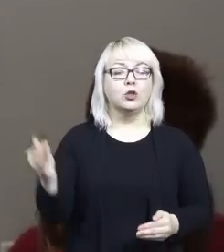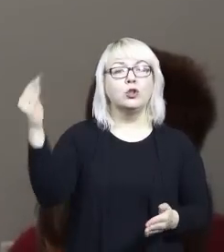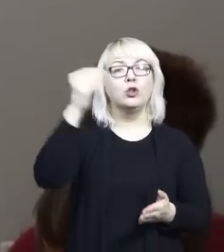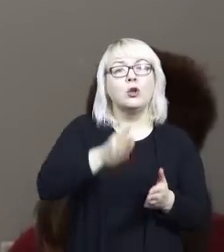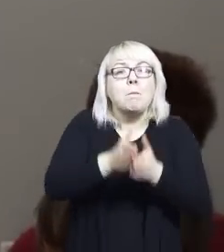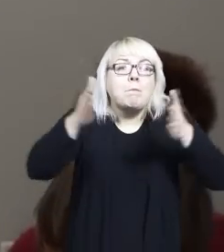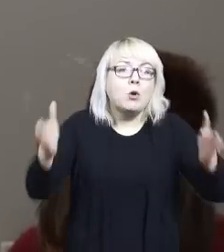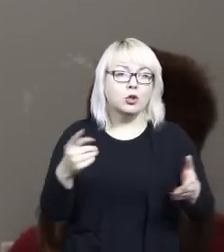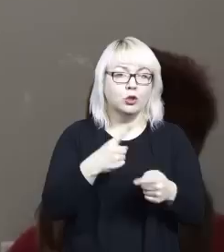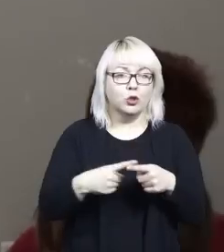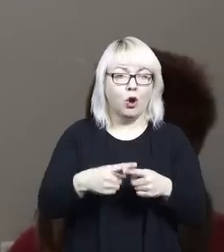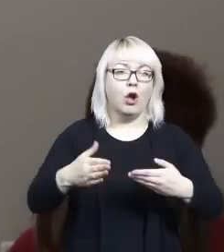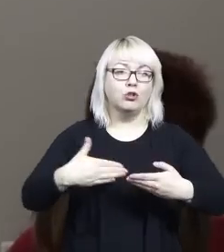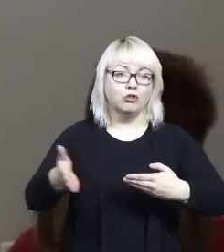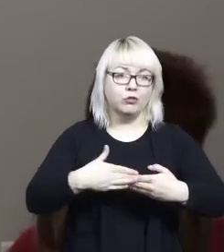pewne rampy,